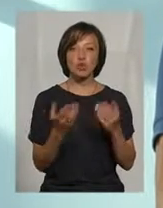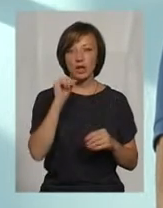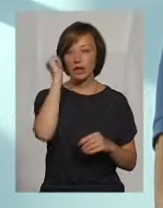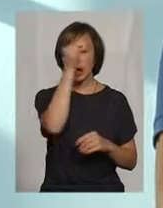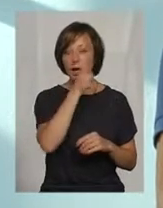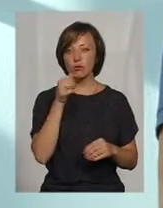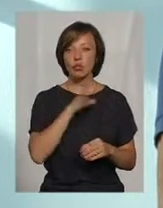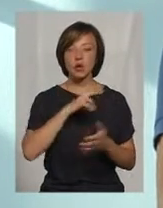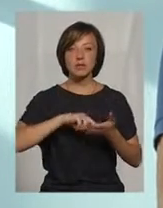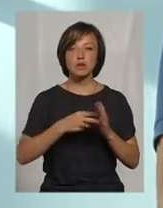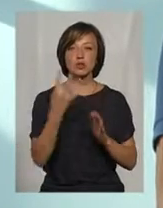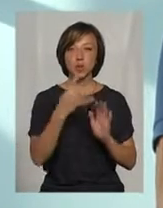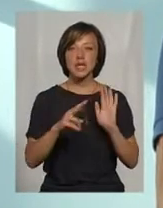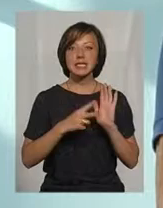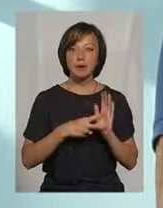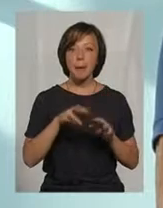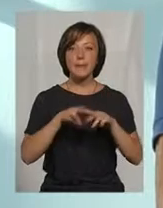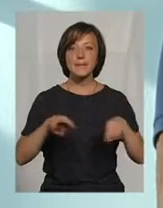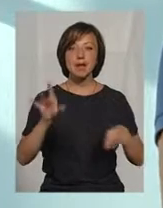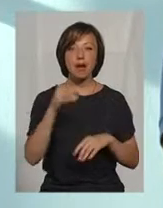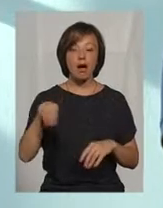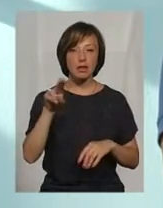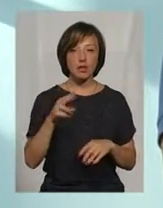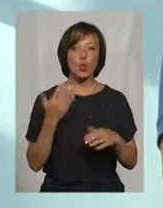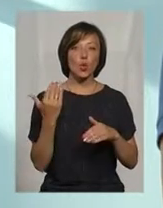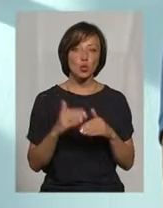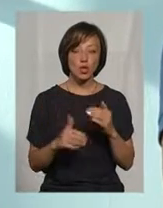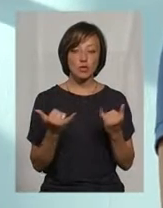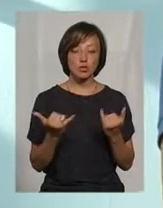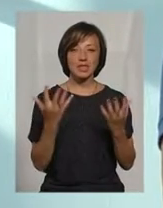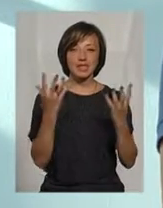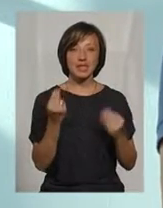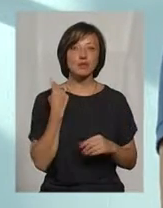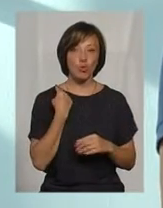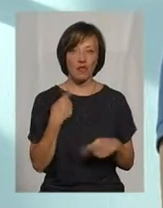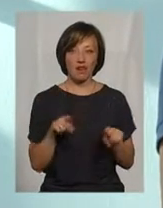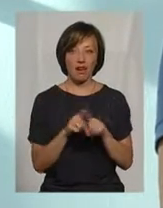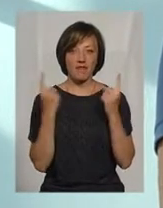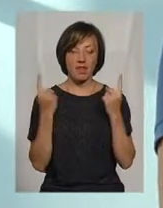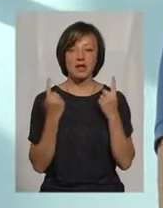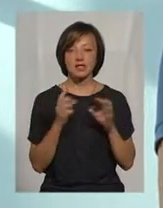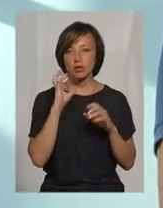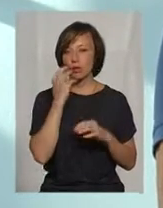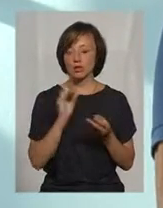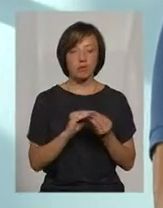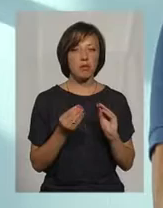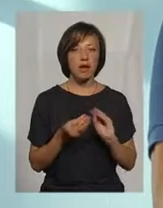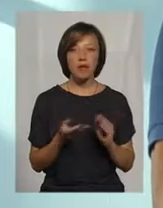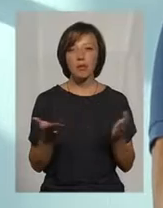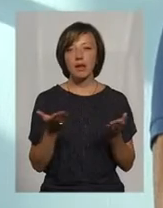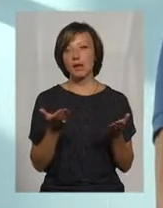було заплановано 47 мільярдів на субсидії, то вже на сьогодні заборгованість така. Тому це дуже серйозна проблема,